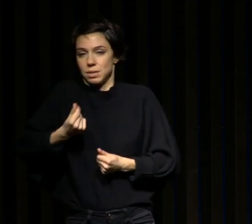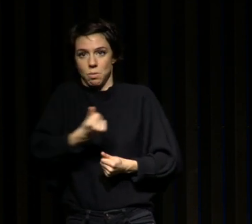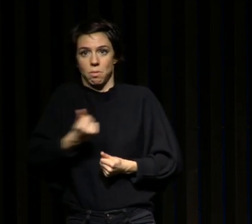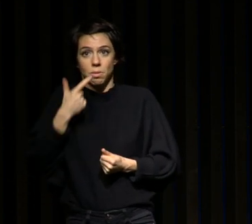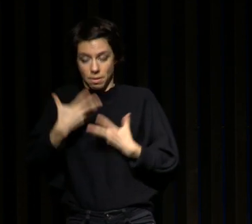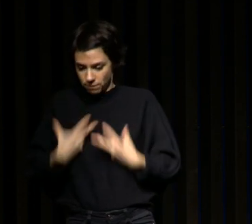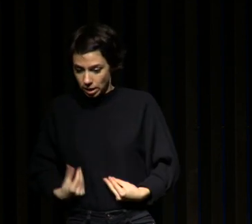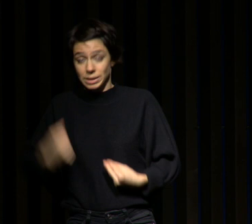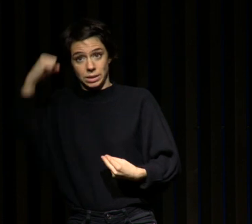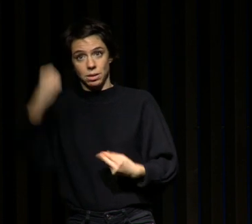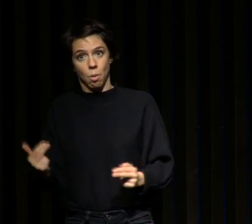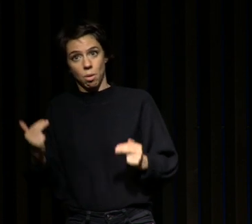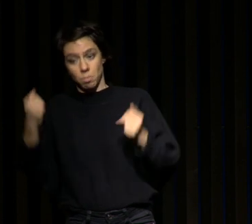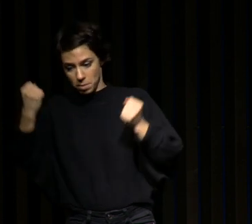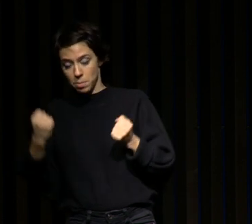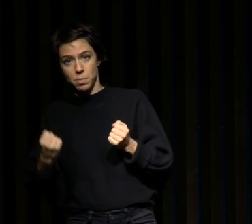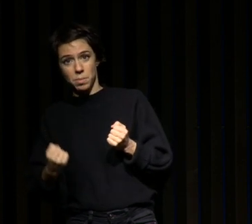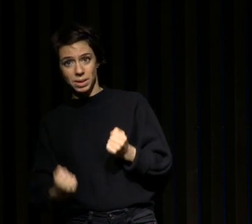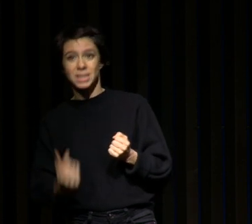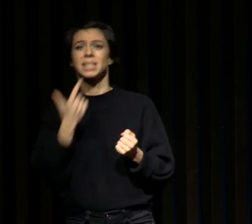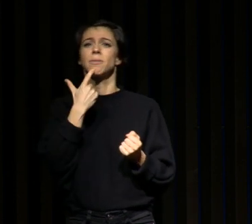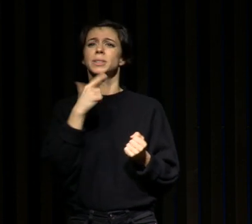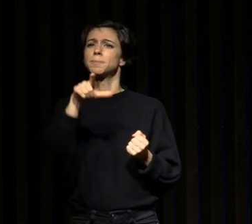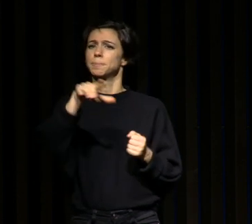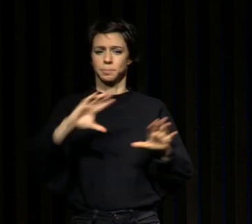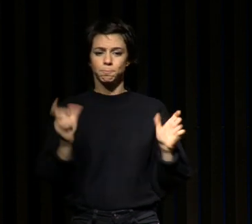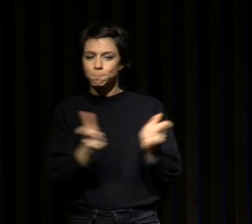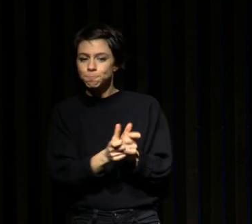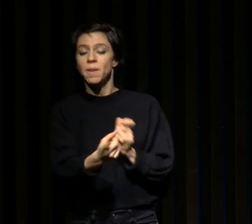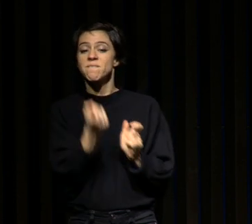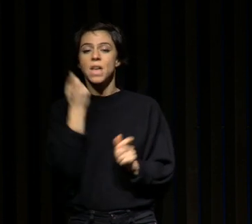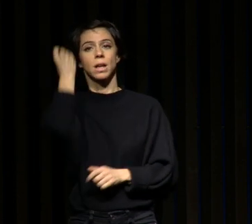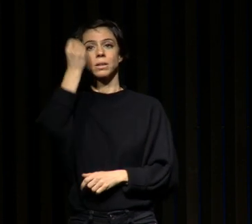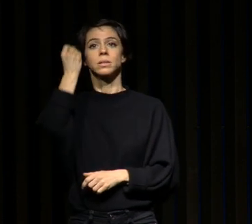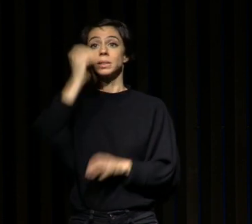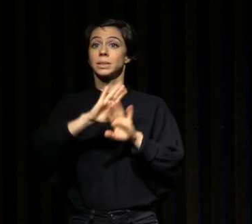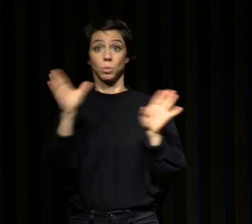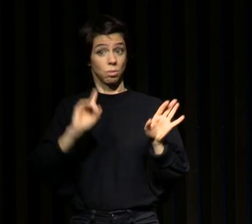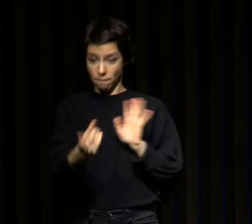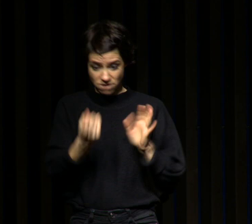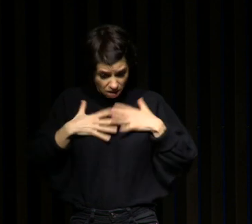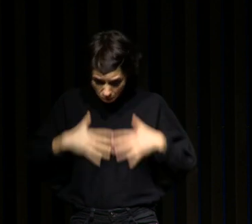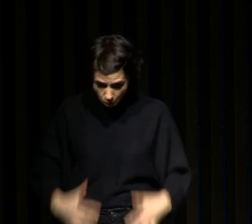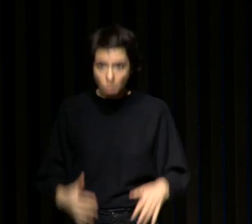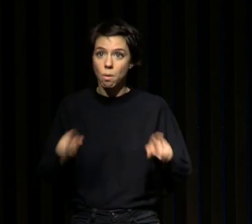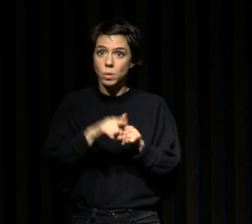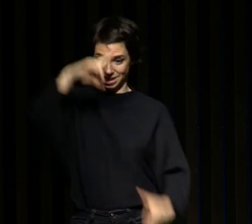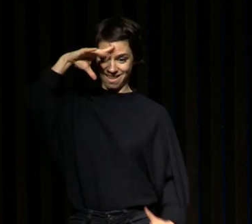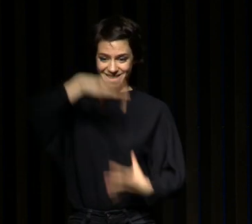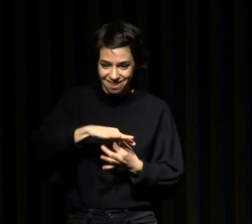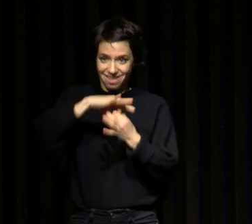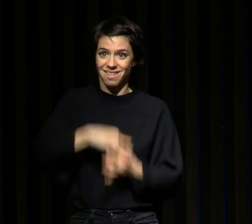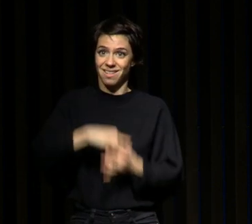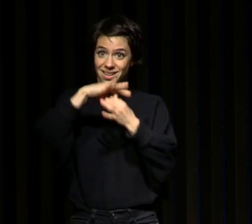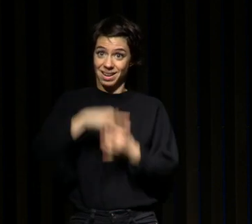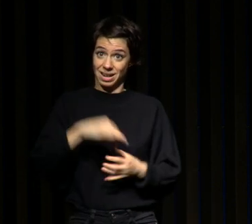comportementales et physiologiques qui ne vont pas agir que sur le ressenti mais aussi qui vont carrément agir sur le fonctionnement